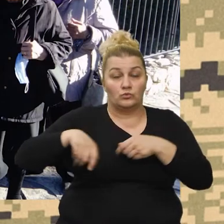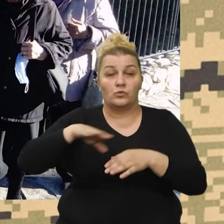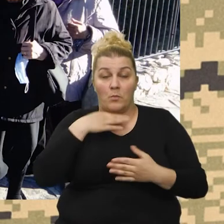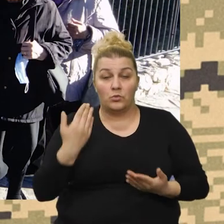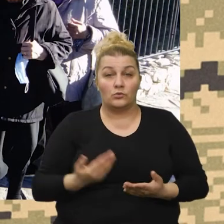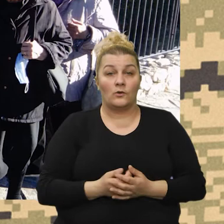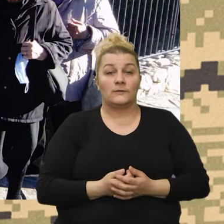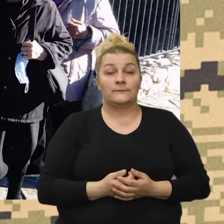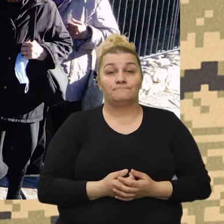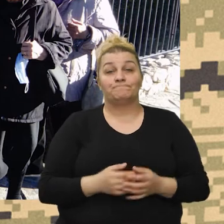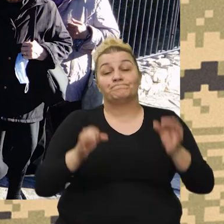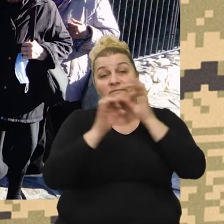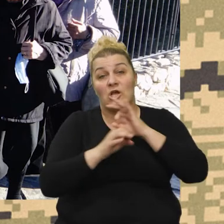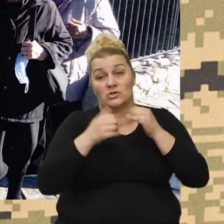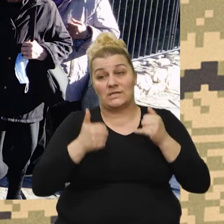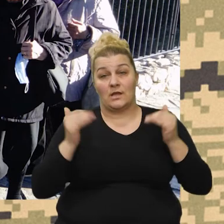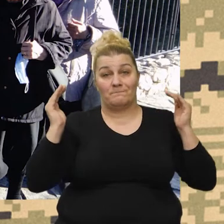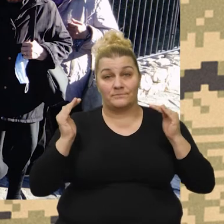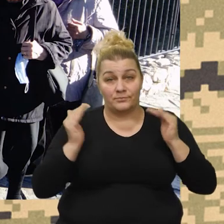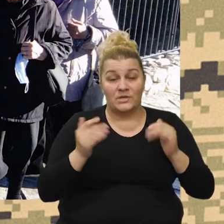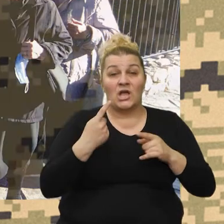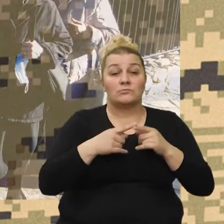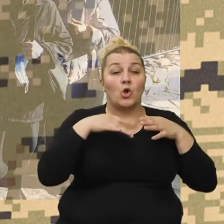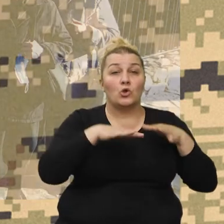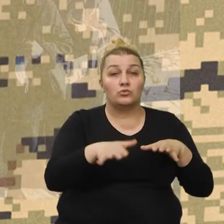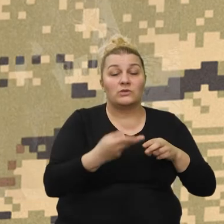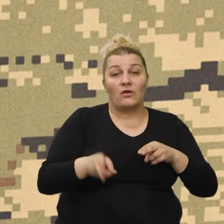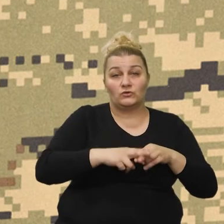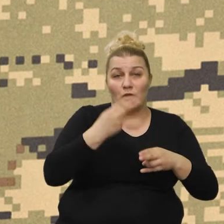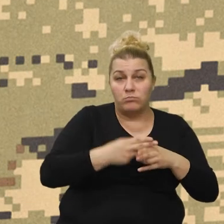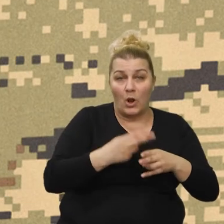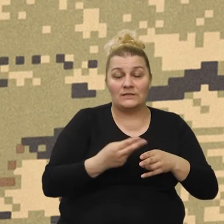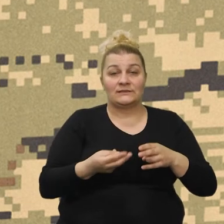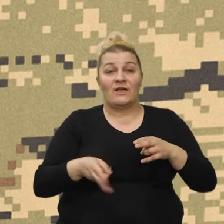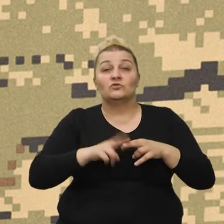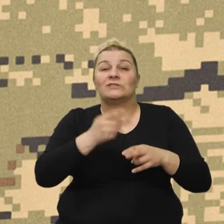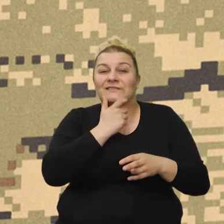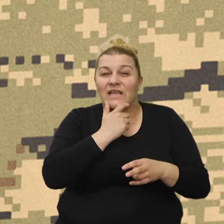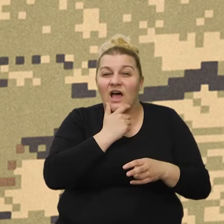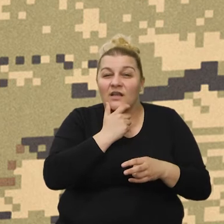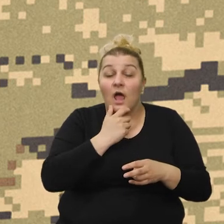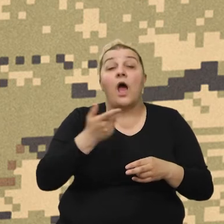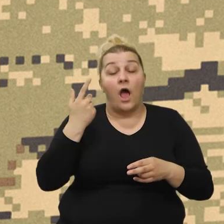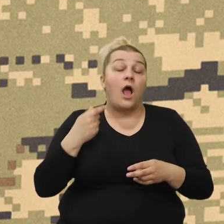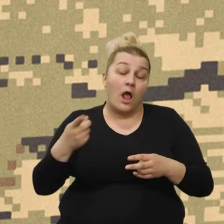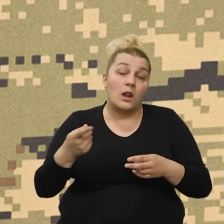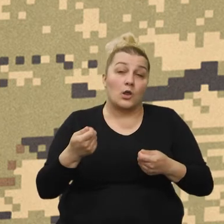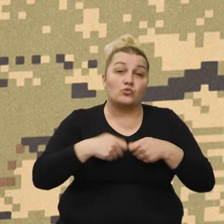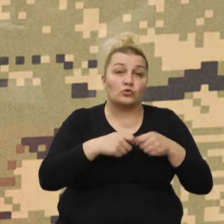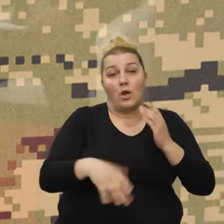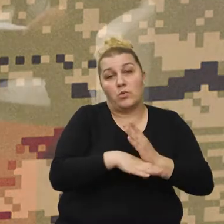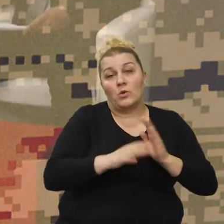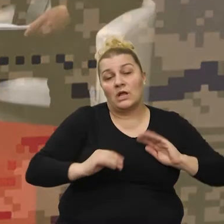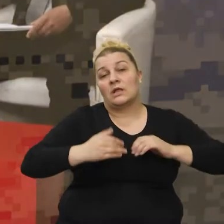sve slabije jer su ljudi i stariji i bolesni, tako da je, ali ona je svoju ulogu odigrala. Da,